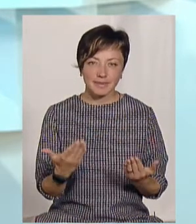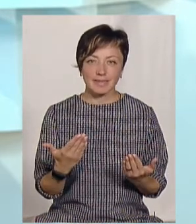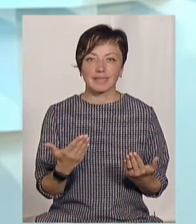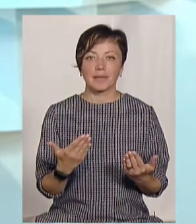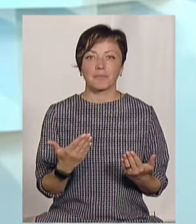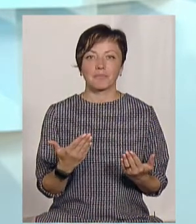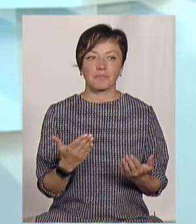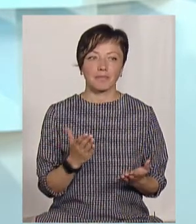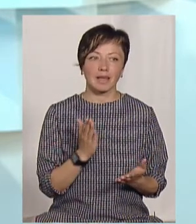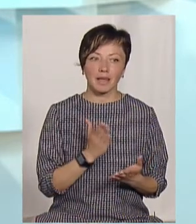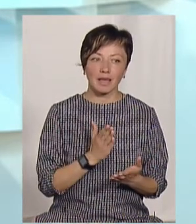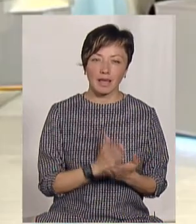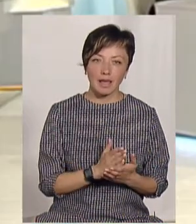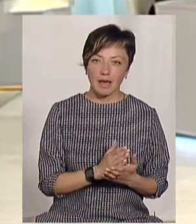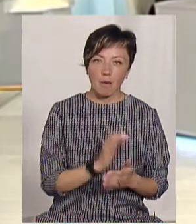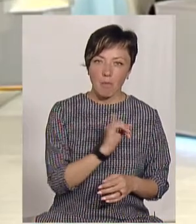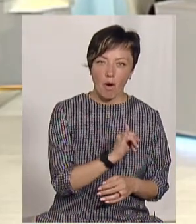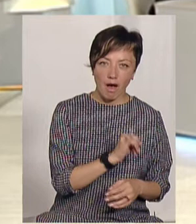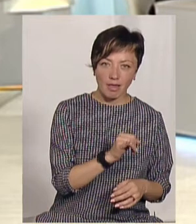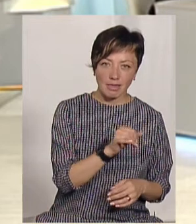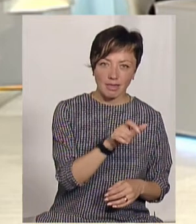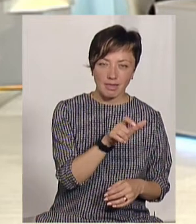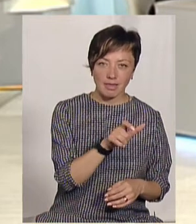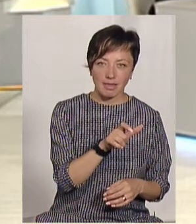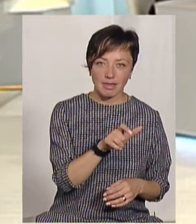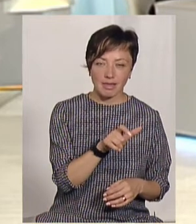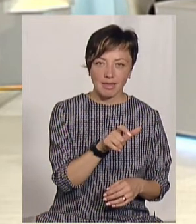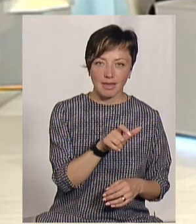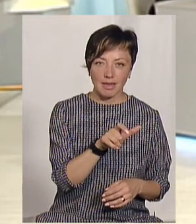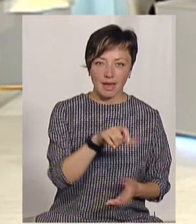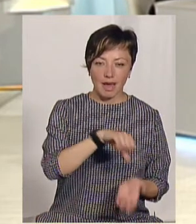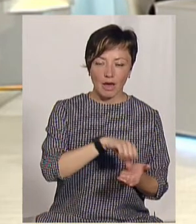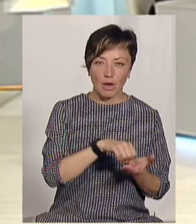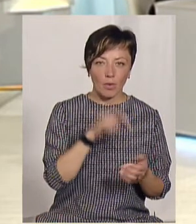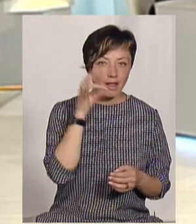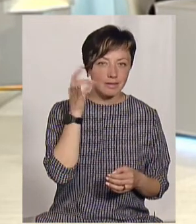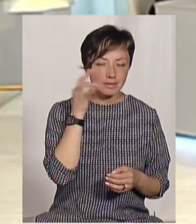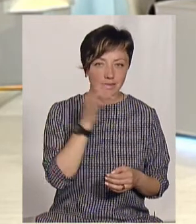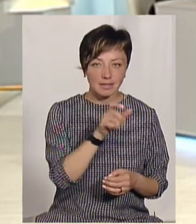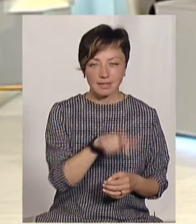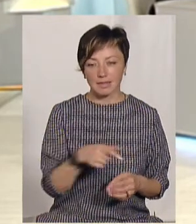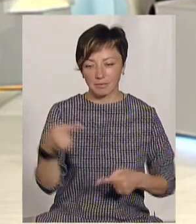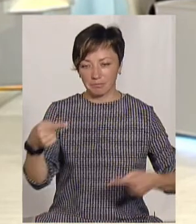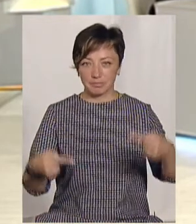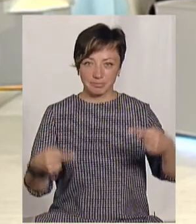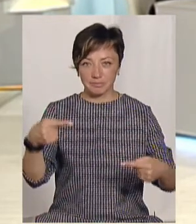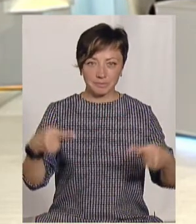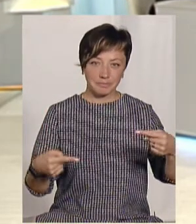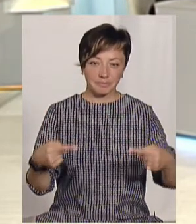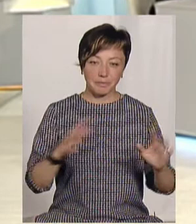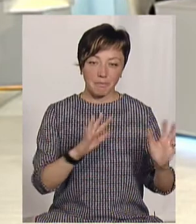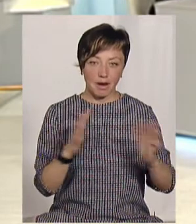у нас і поганий герой, лисиця, і там цілі ці такі протиріччя між ними,